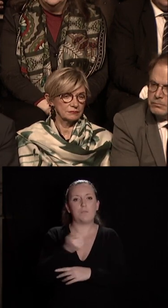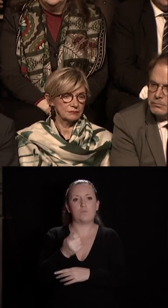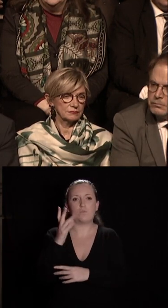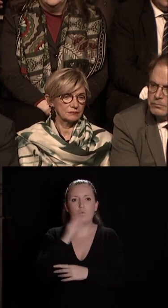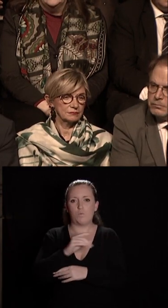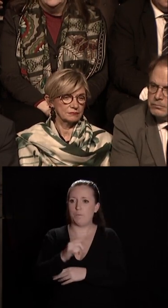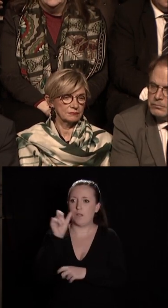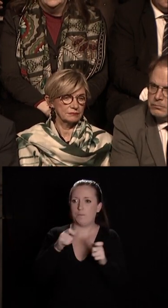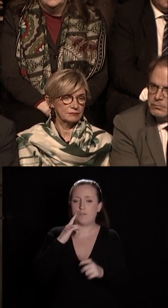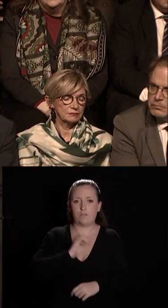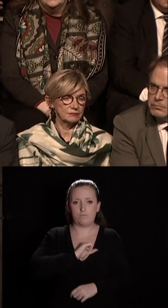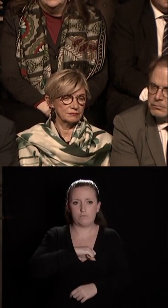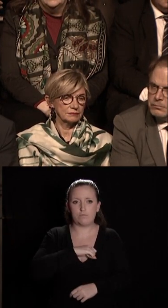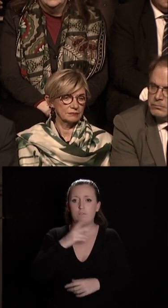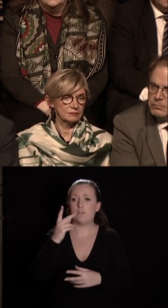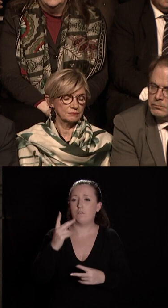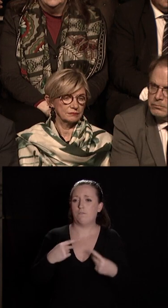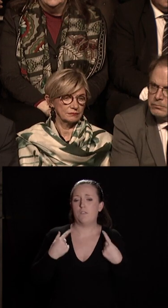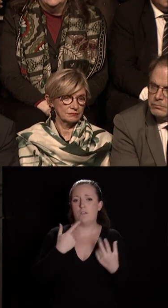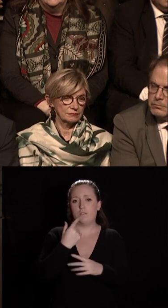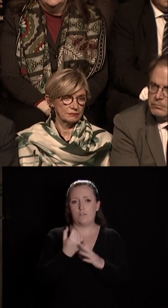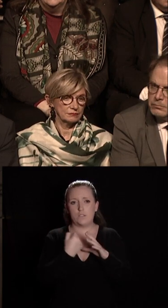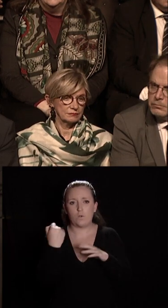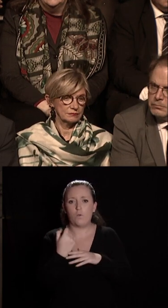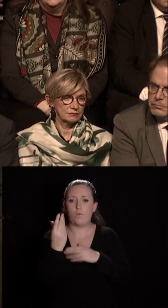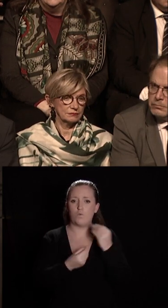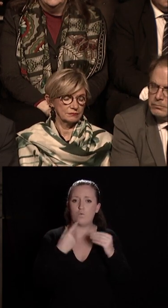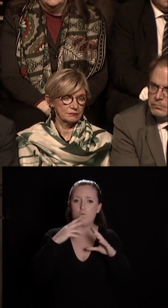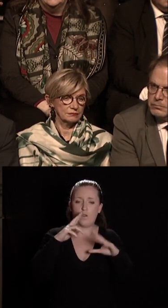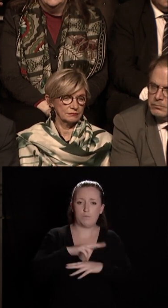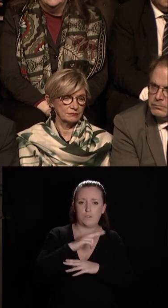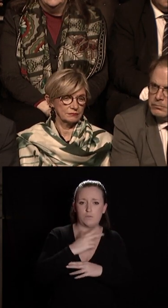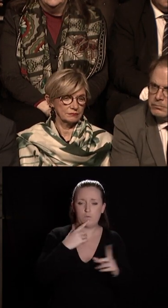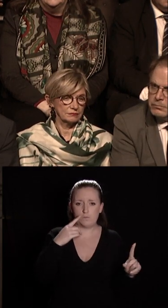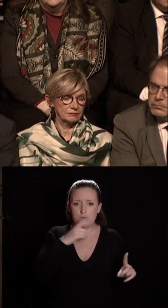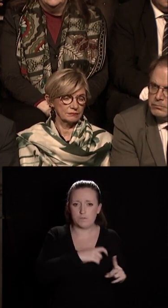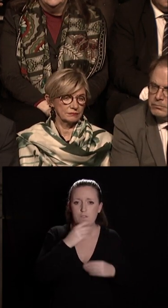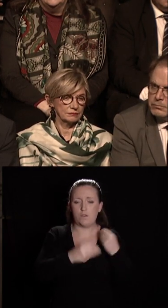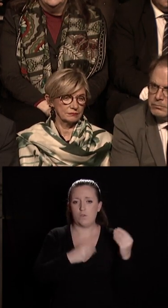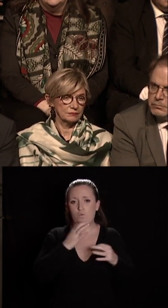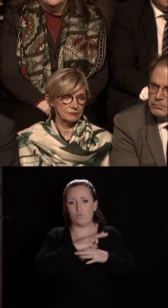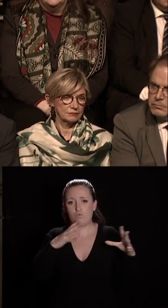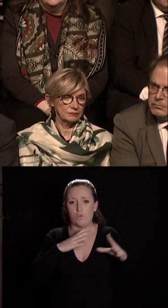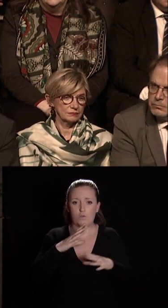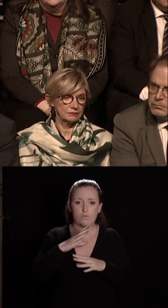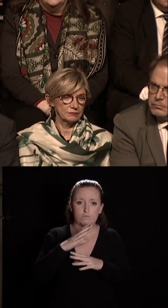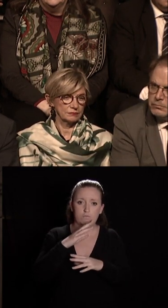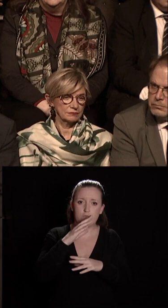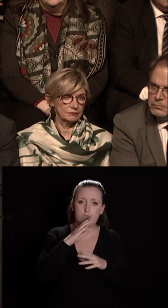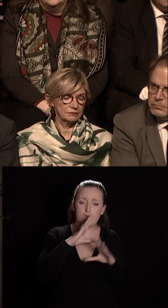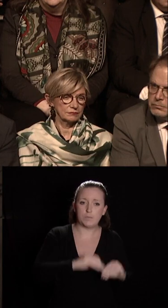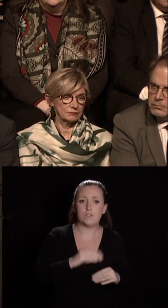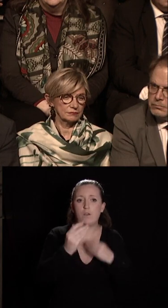dans la peine ceux qui vivent dans l'isolement qui sont mal logés qui sont sans abri les plus fragiles les malades les personnes isolées